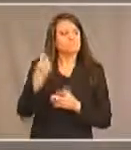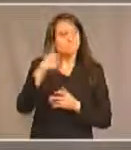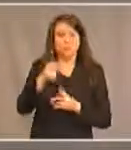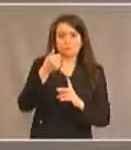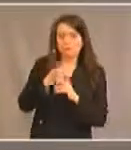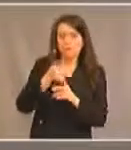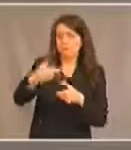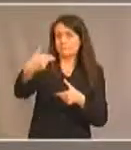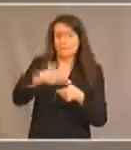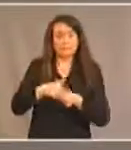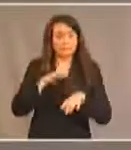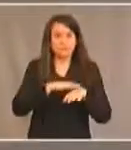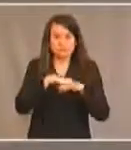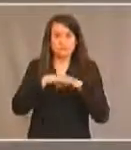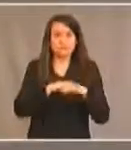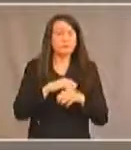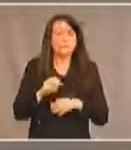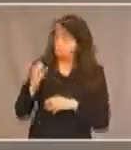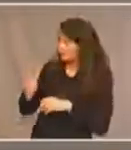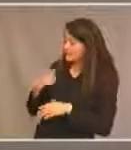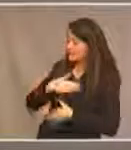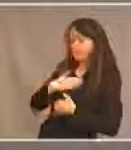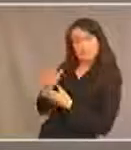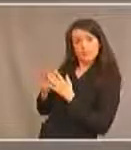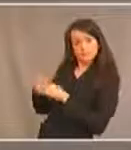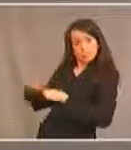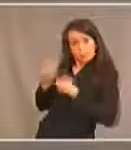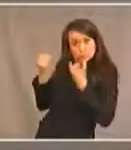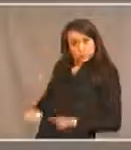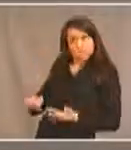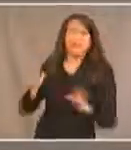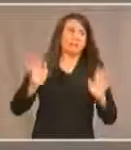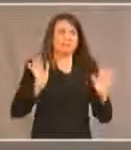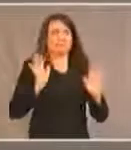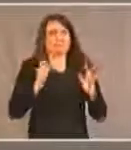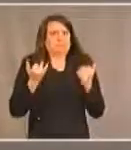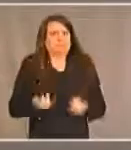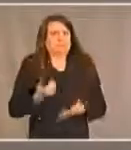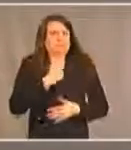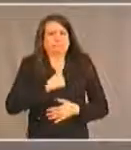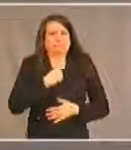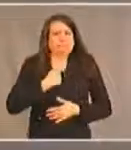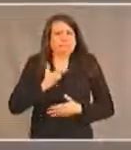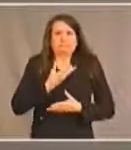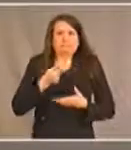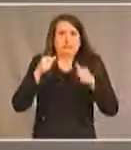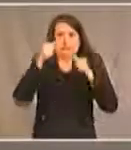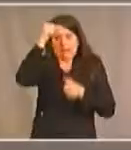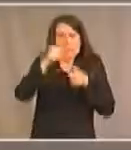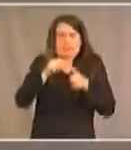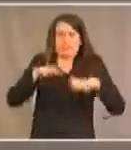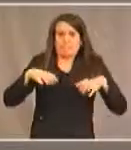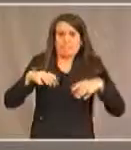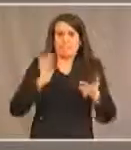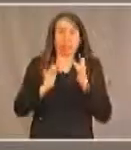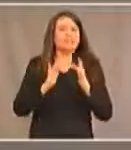pour participer aux consultations. Pouvez-vous nous le donner tout de suite? Non, je suis désolée, je n'ai pas l'adresse en mémoire. Nous